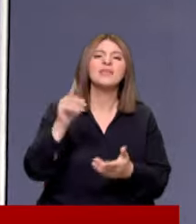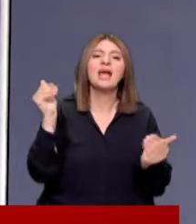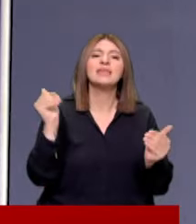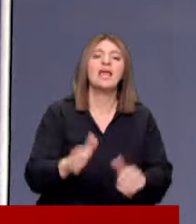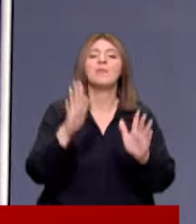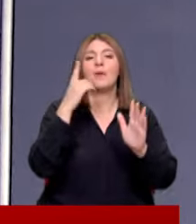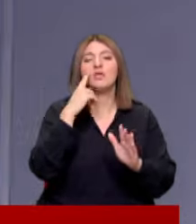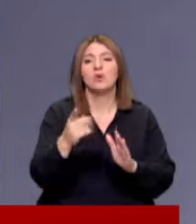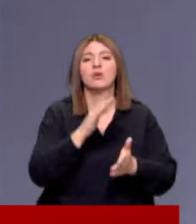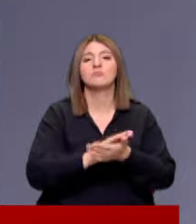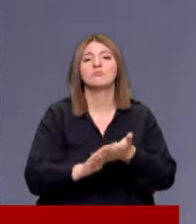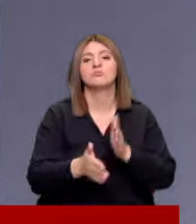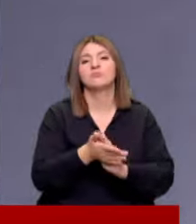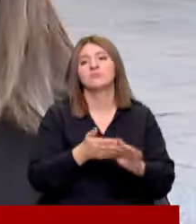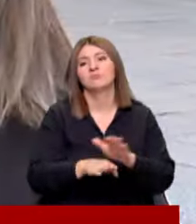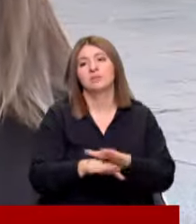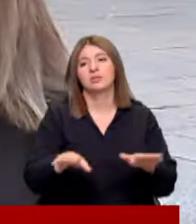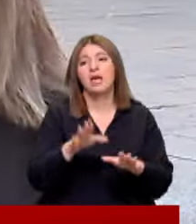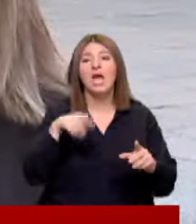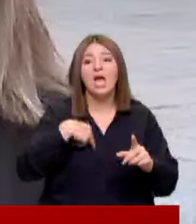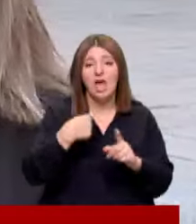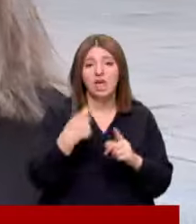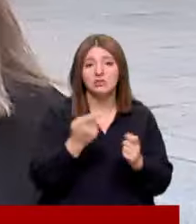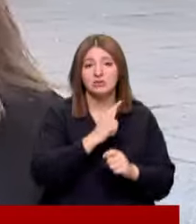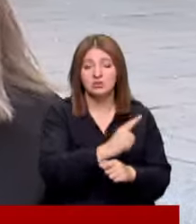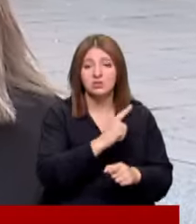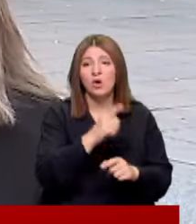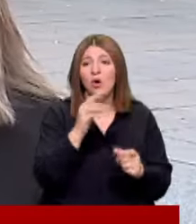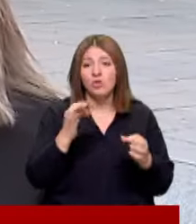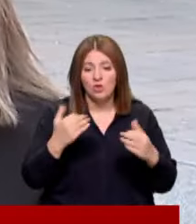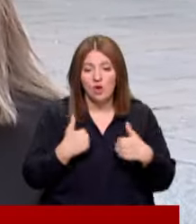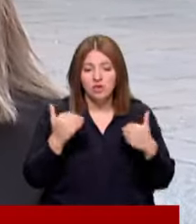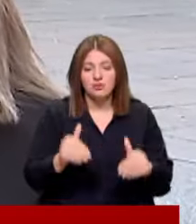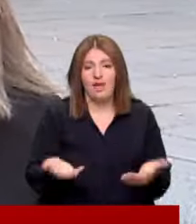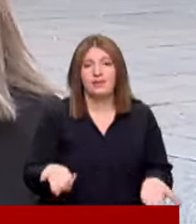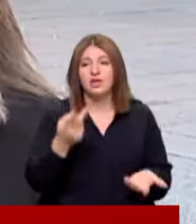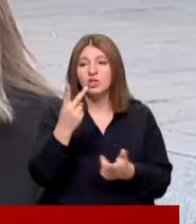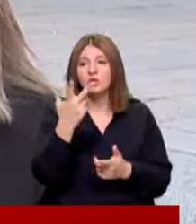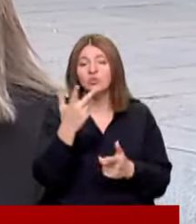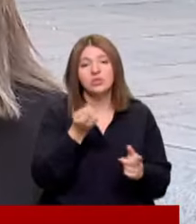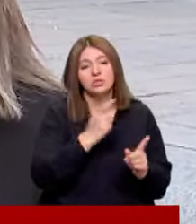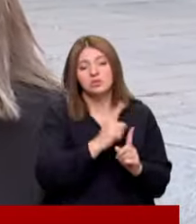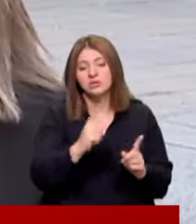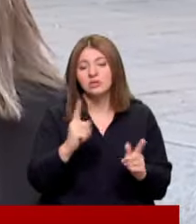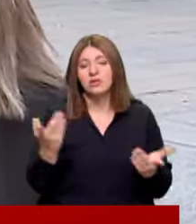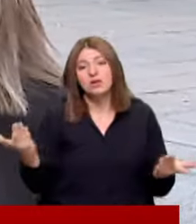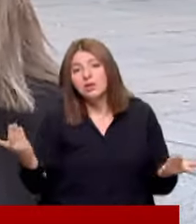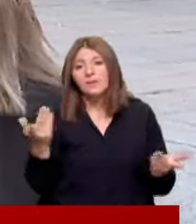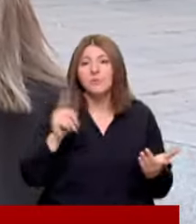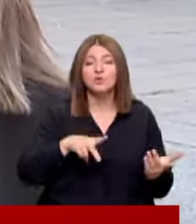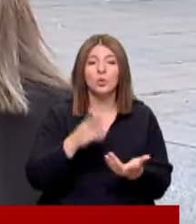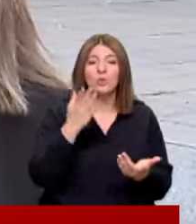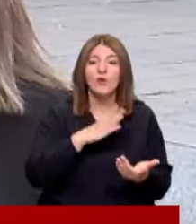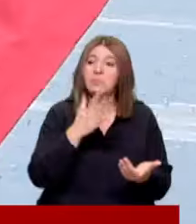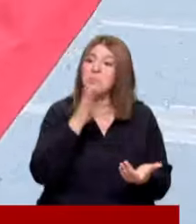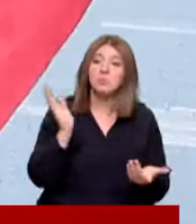gelmemek üzere geride kalmıştır Ek iş yapılacak O noktaya geldik artık Hani iki üç iş yapılacak Başka yolu